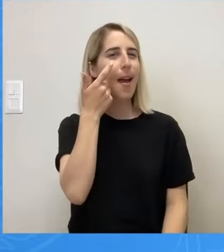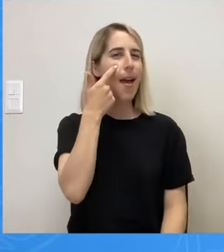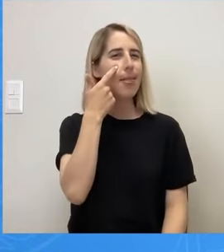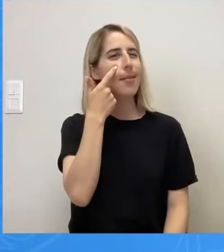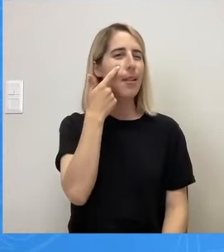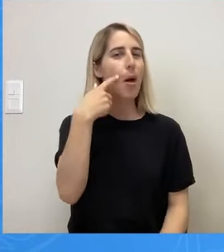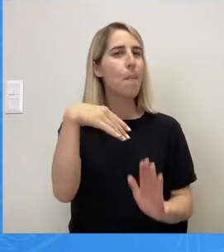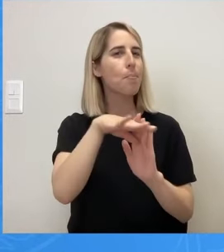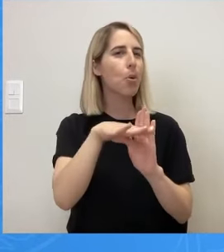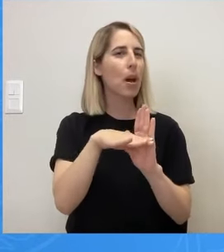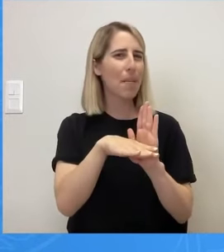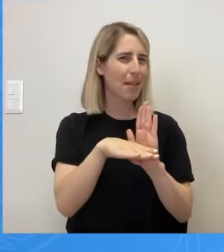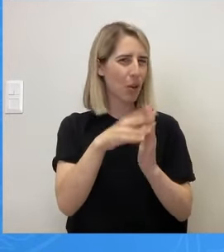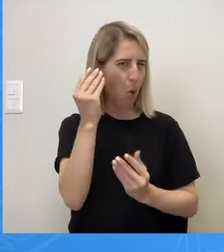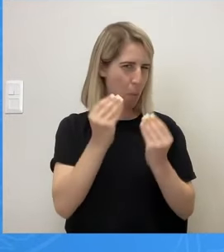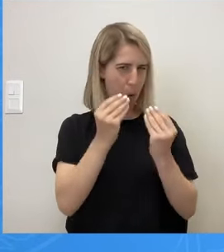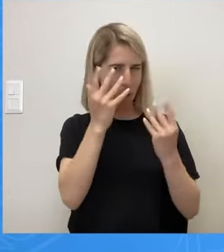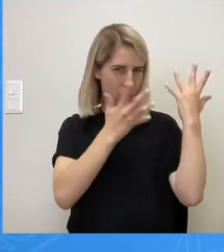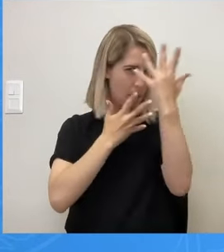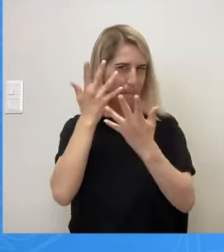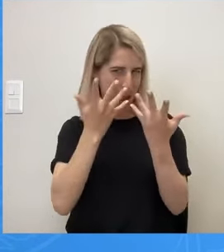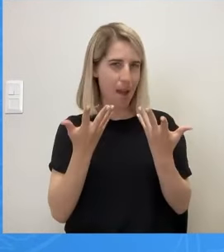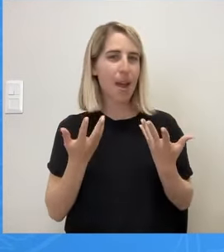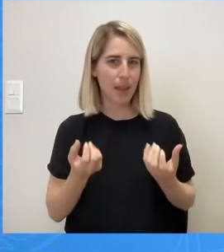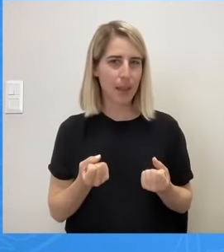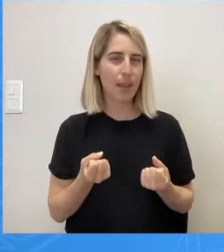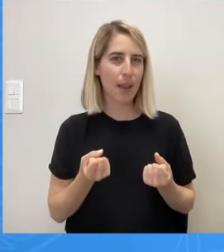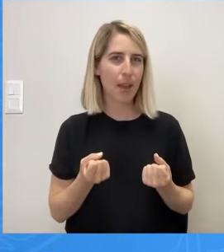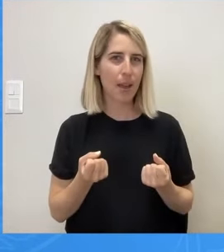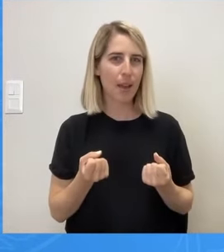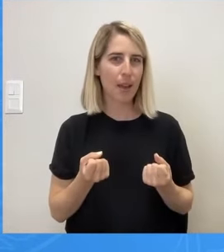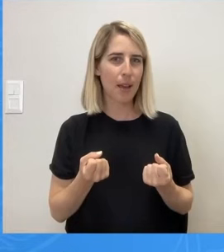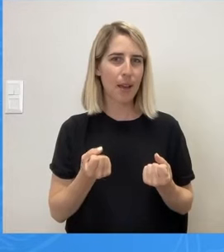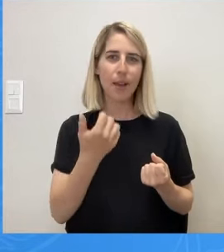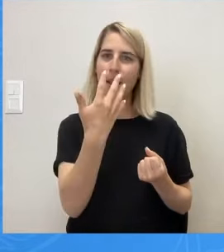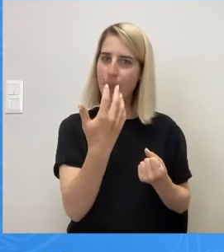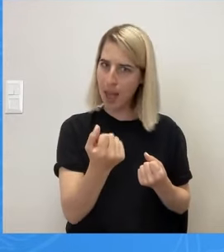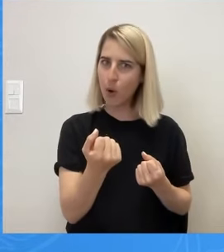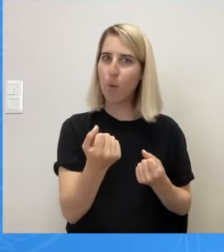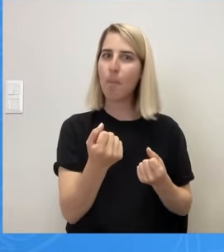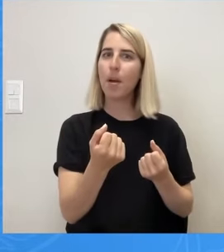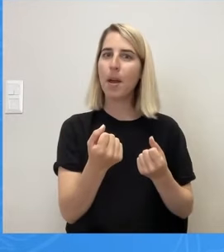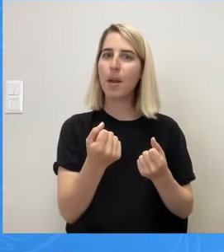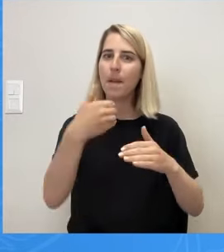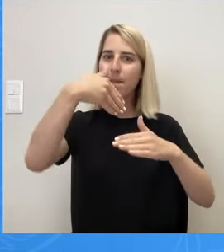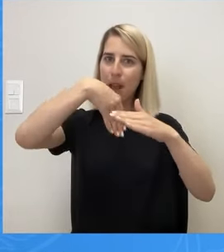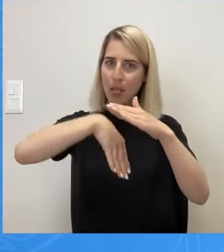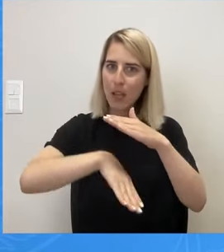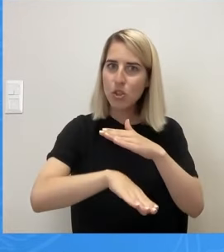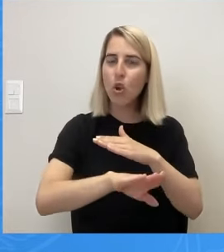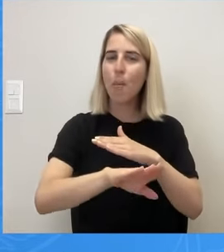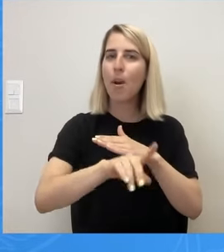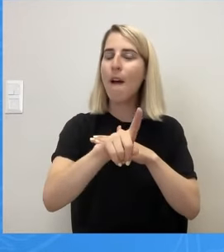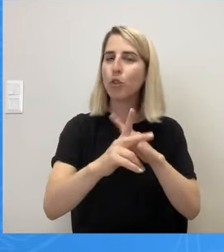σύγκληση. Έρχουμε Μητυλινέο μετά, έχουμε βυθιζόμενους, 12 εκατομμύρια κόστισαν οι